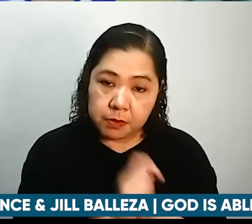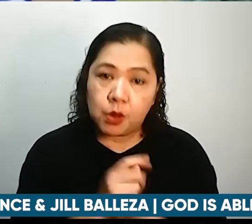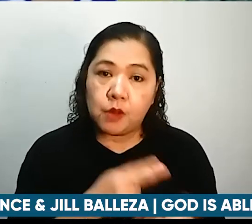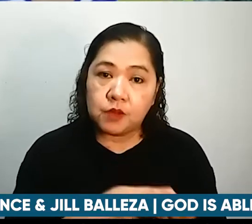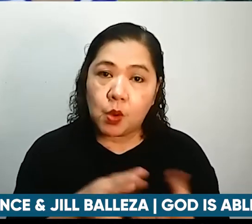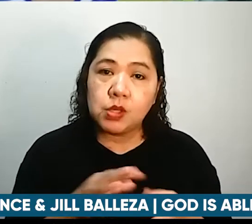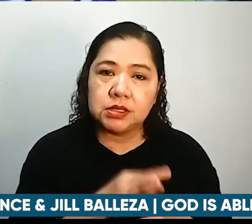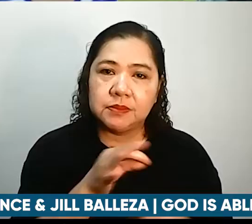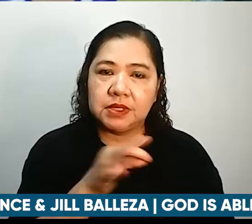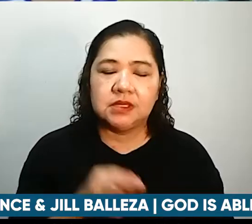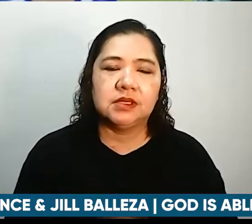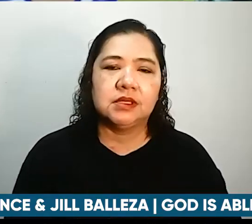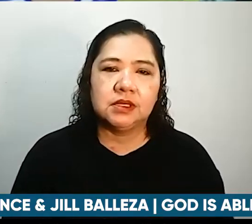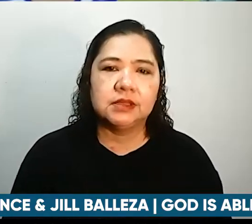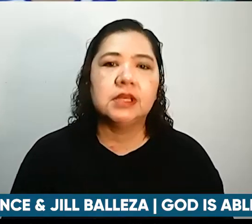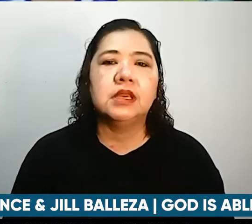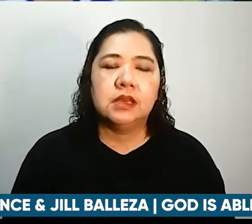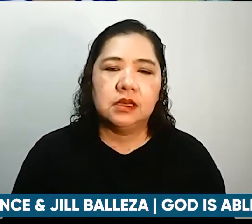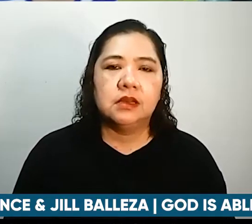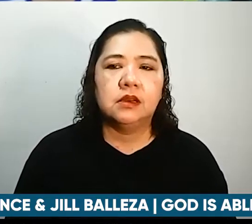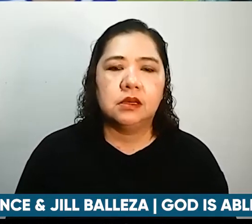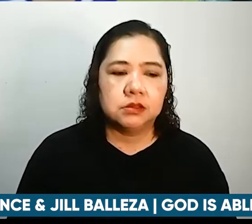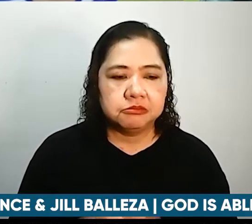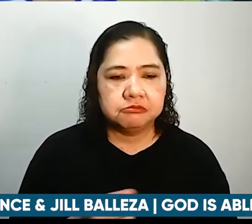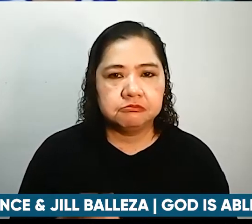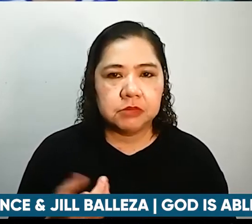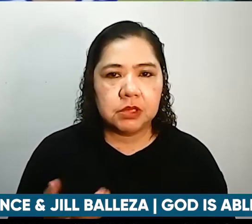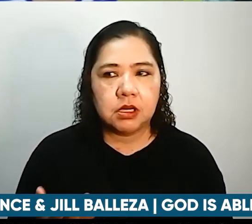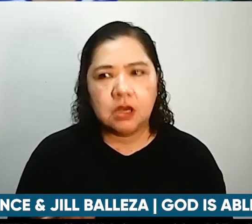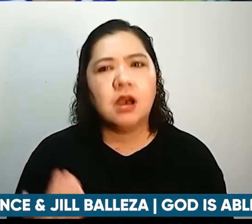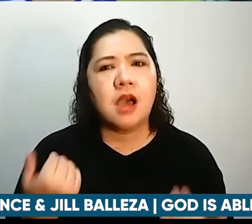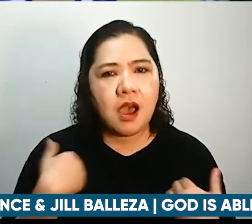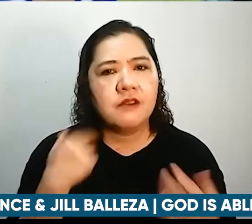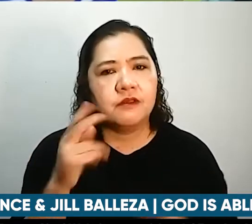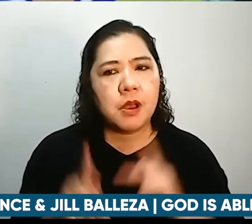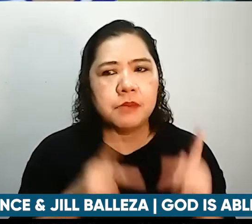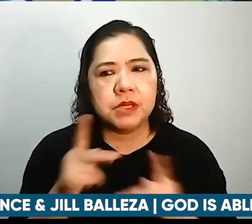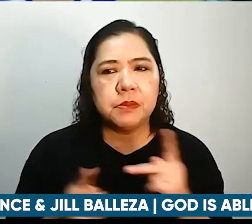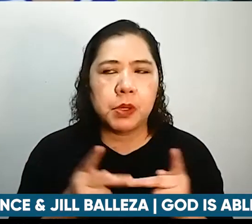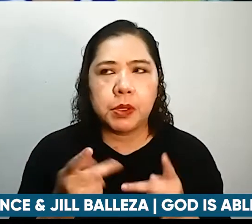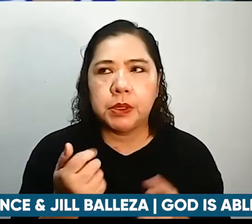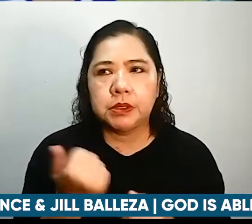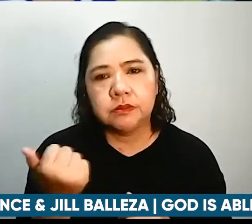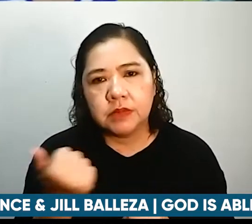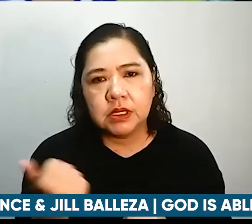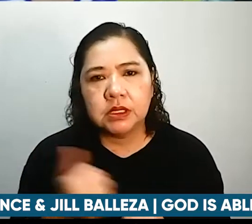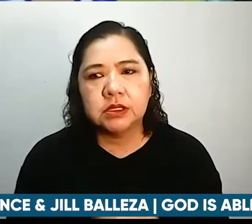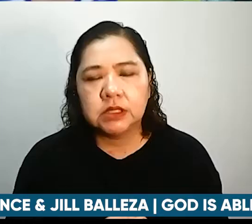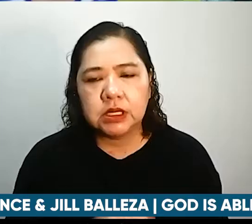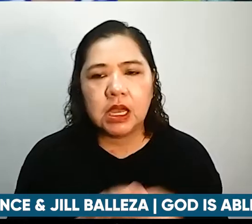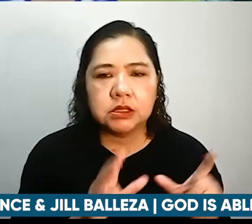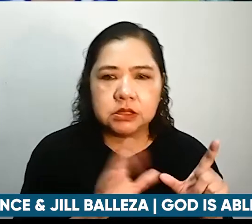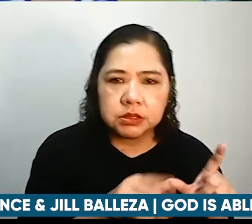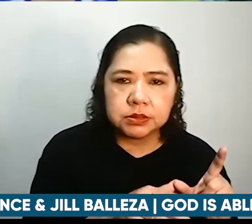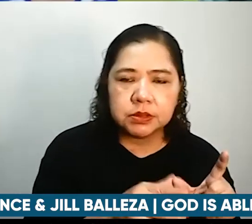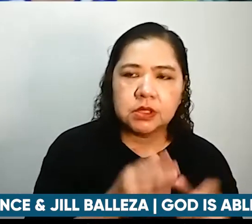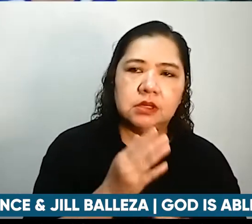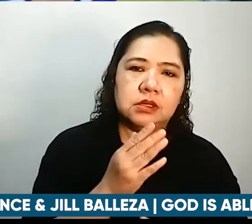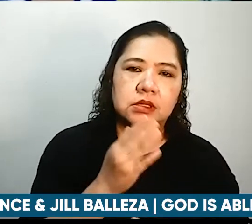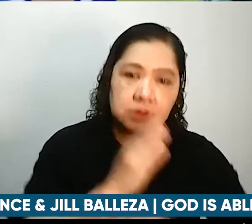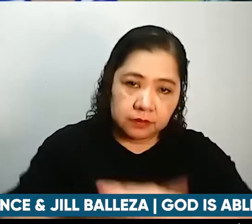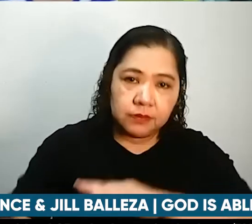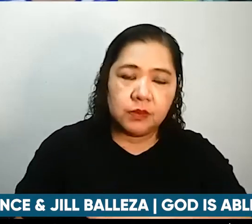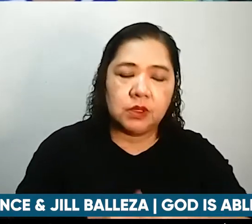kaagapay tayo na may kapansanan na nung pinanganak sila or na-develop or sa case ni Lance, bigla ang nangyari. Huwag po tayo ma